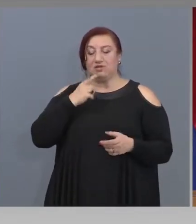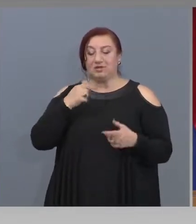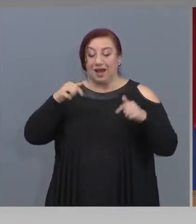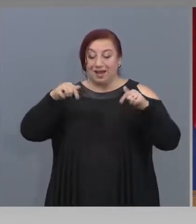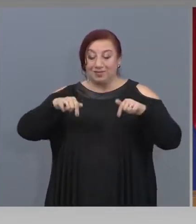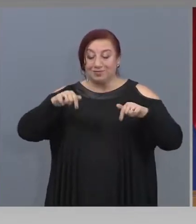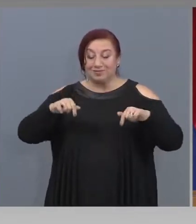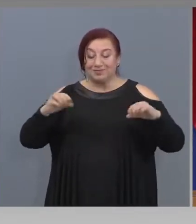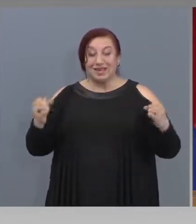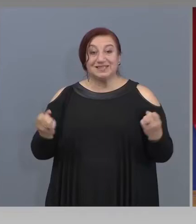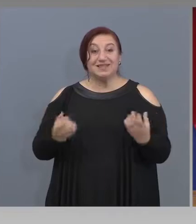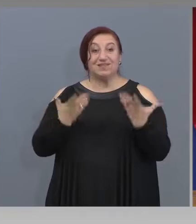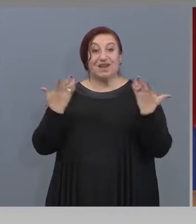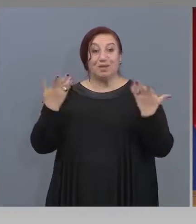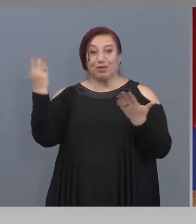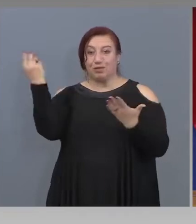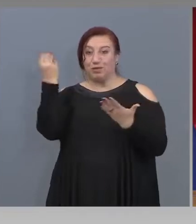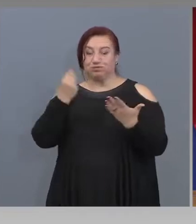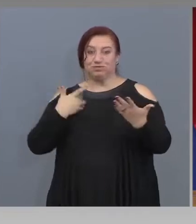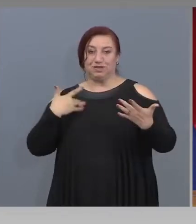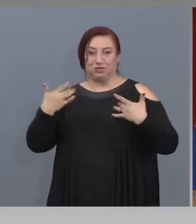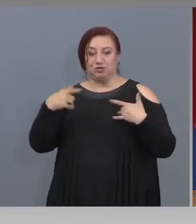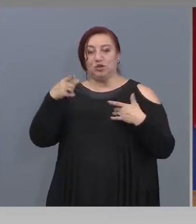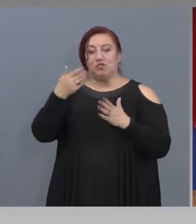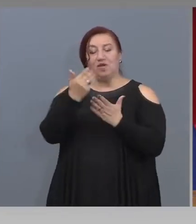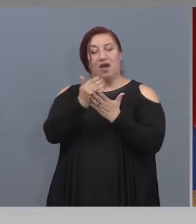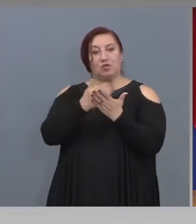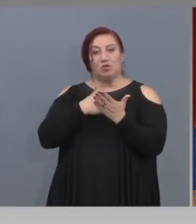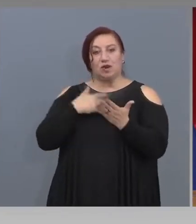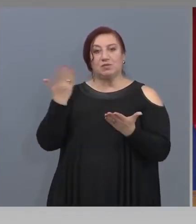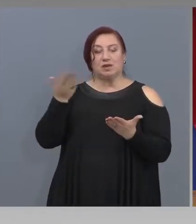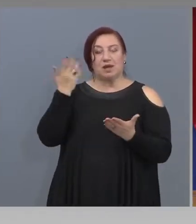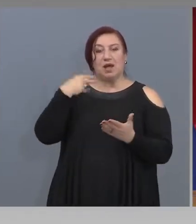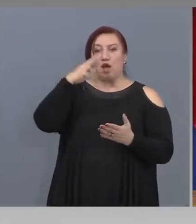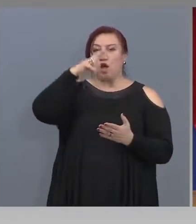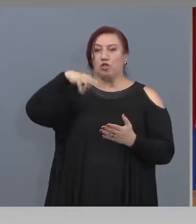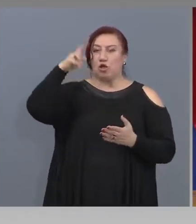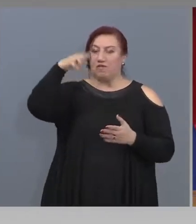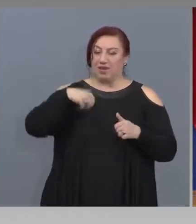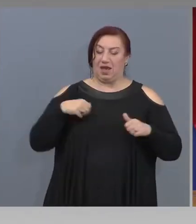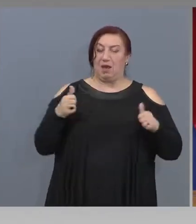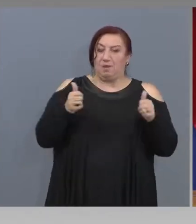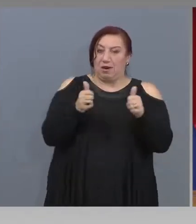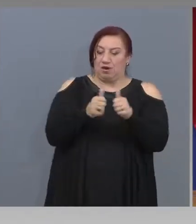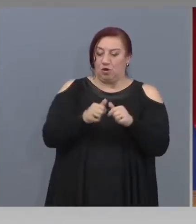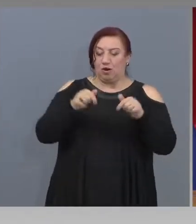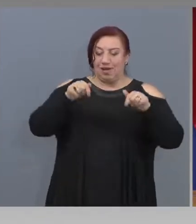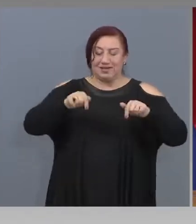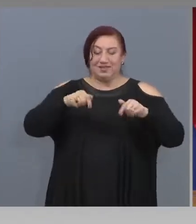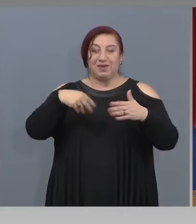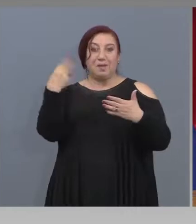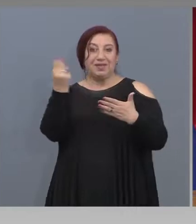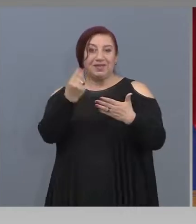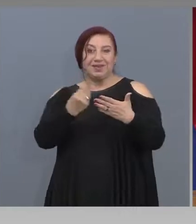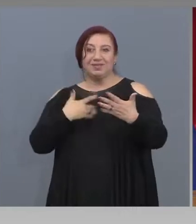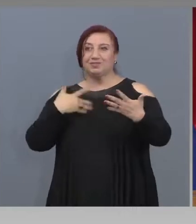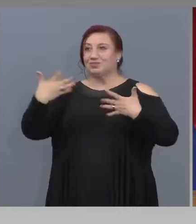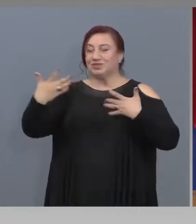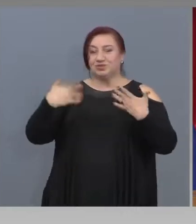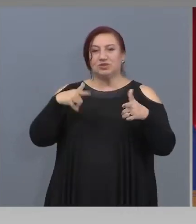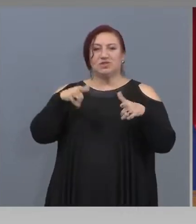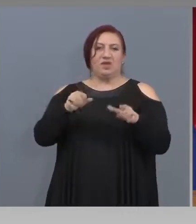програма, разписана с нашите норвежки партньори за съвременни изкуства. Това са сериозни проекти и